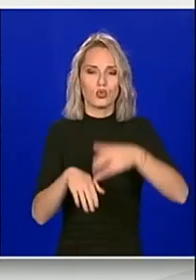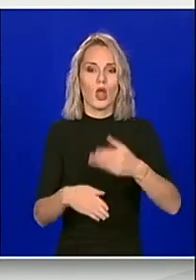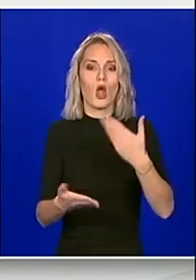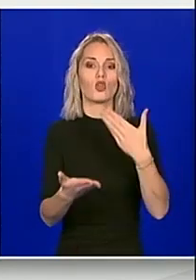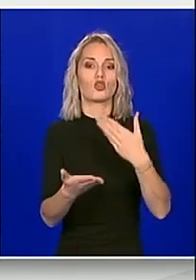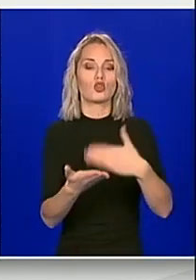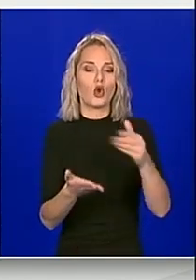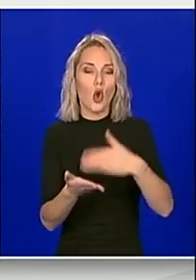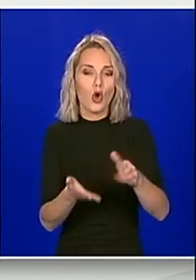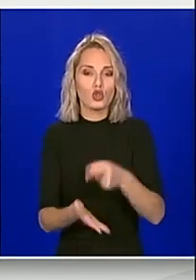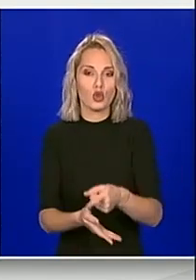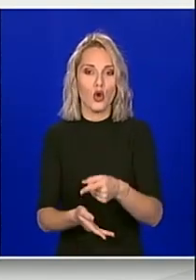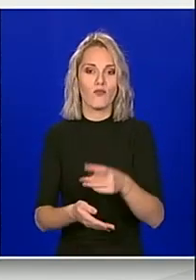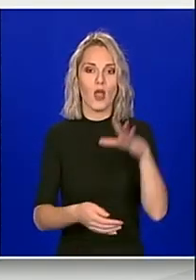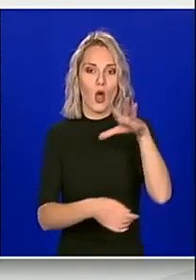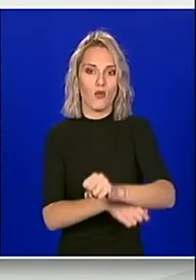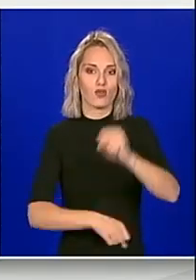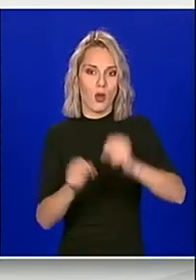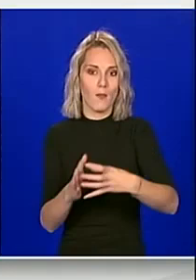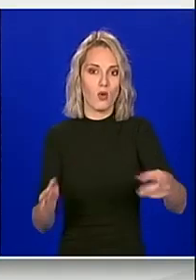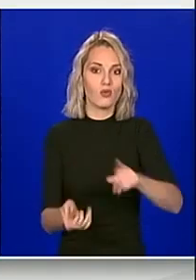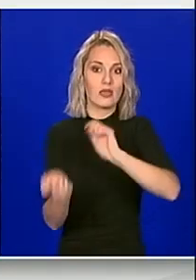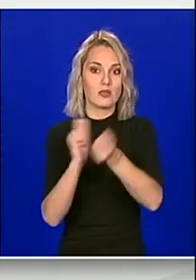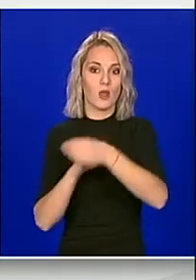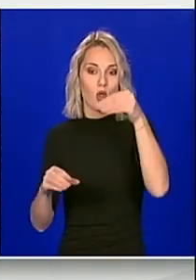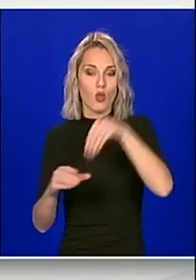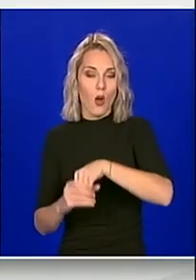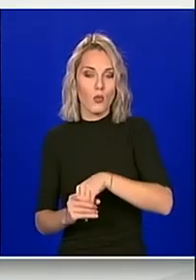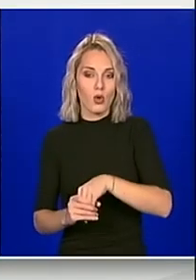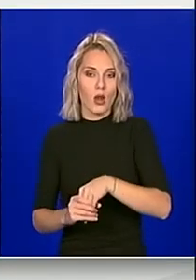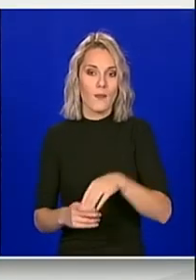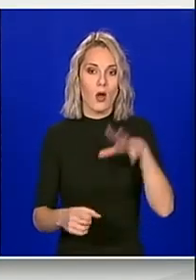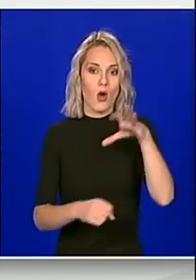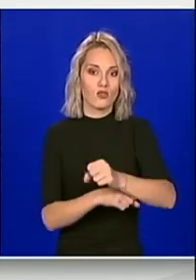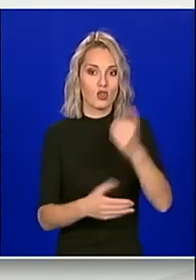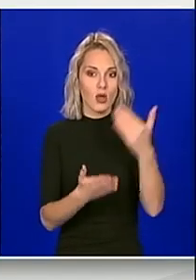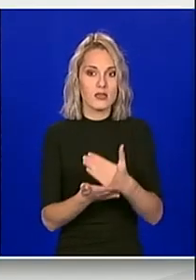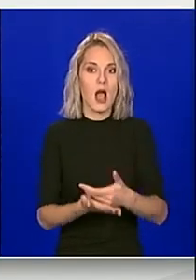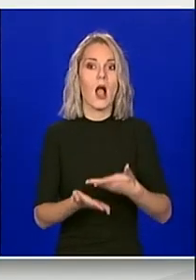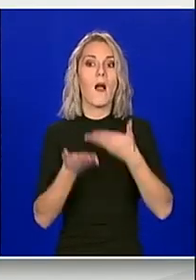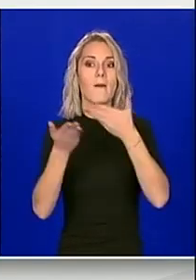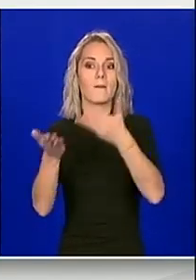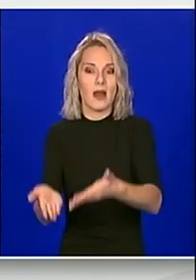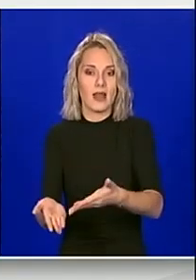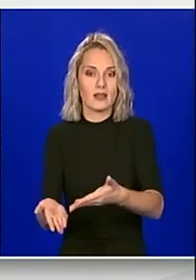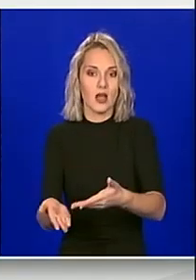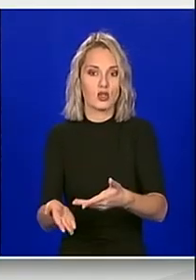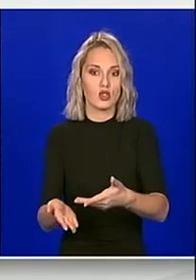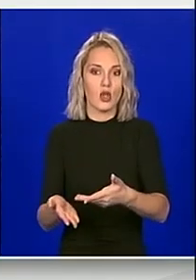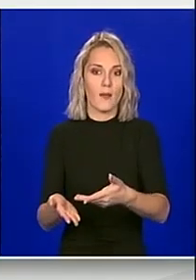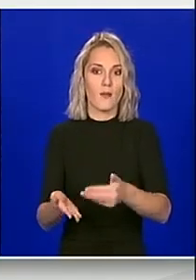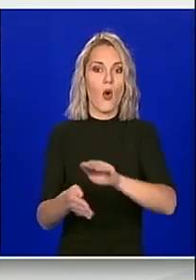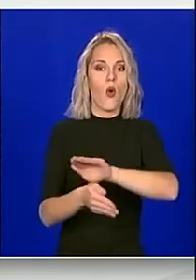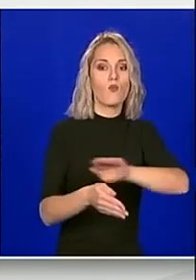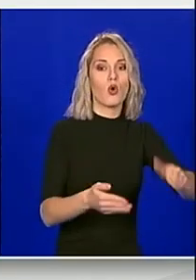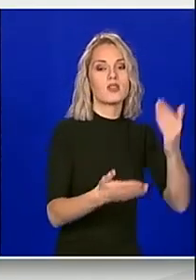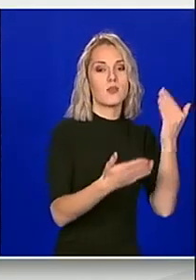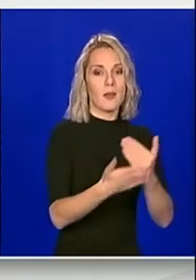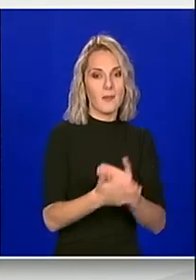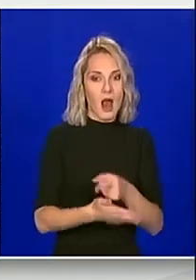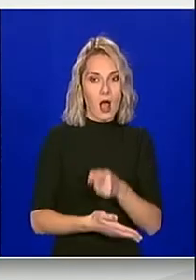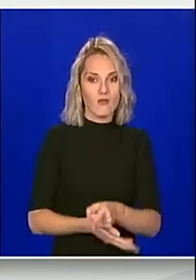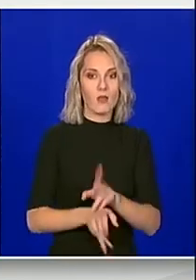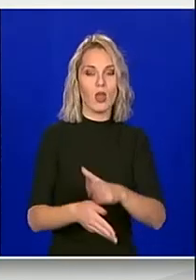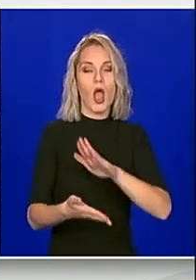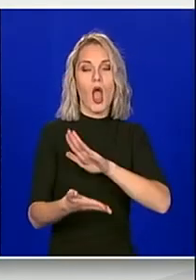ovršnog postupka, ovim izmjenama i dopunama ovršnog zakona predlažemo donošenje posebnog pravilnika koji će